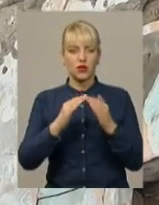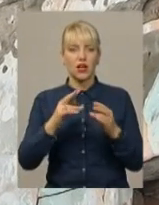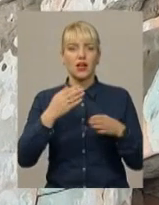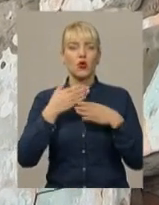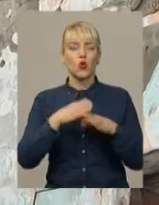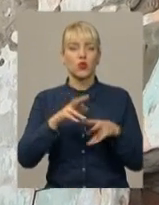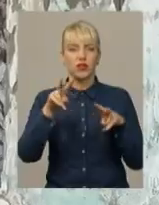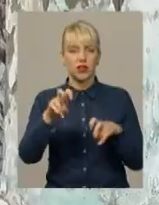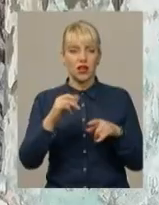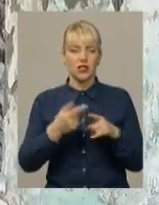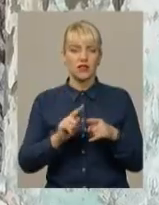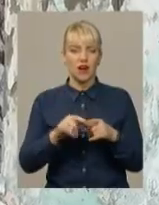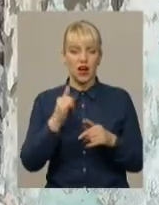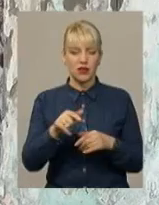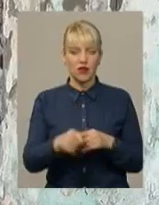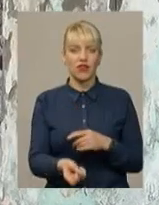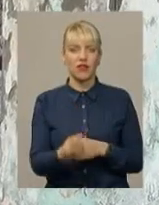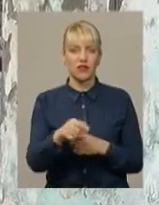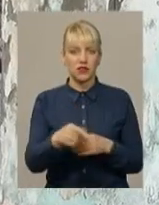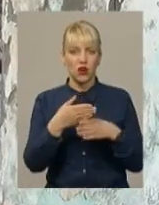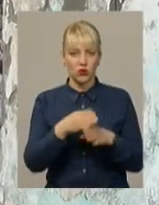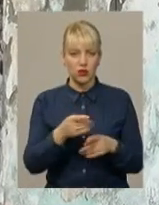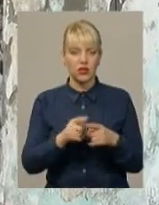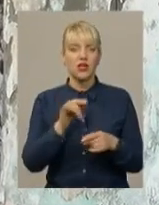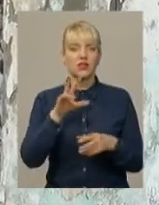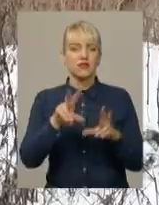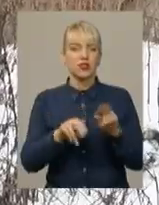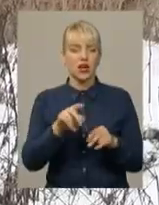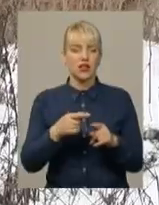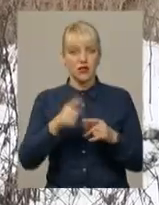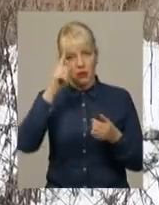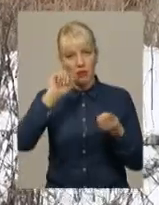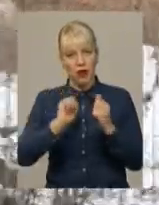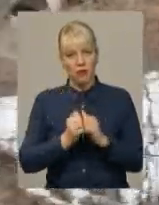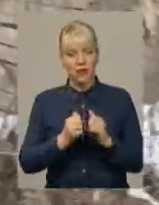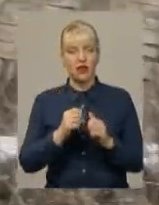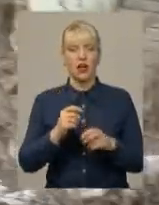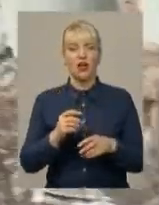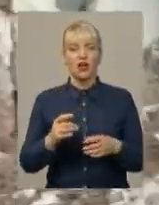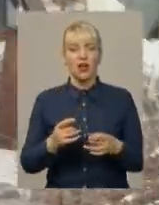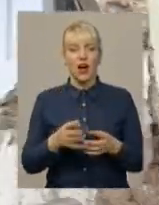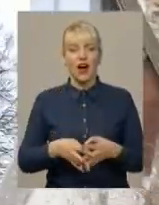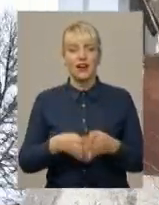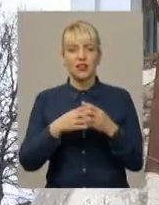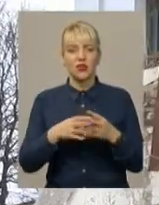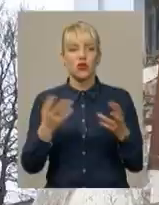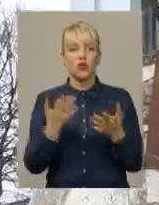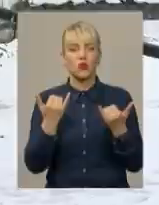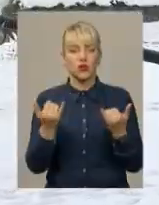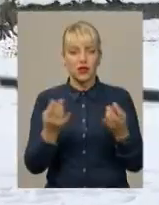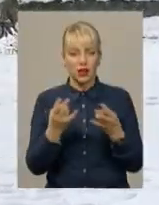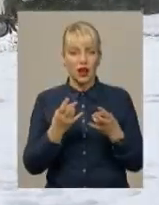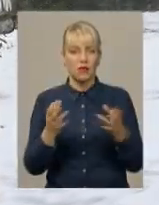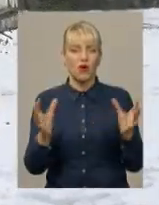-му виявилося, що руїна – це шмат торгового ряду, пам'ятка архітектури, яку треба охороняти, берегти і реставрувати. Що тепер робити,